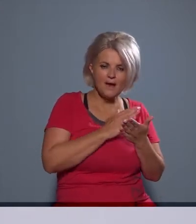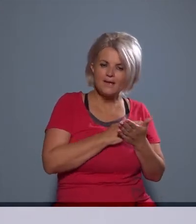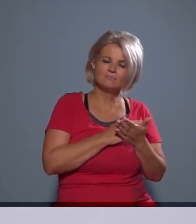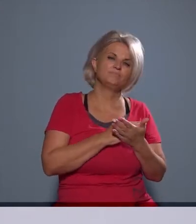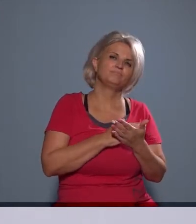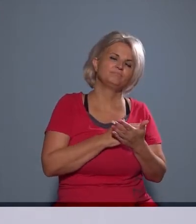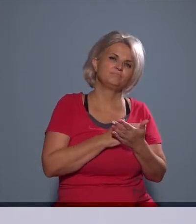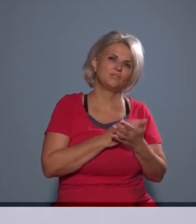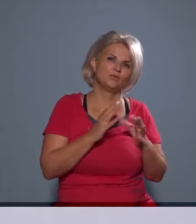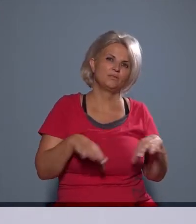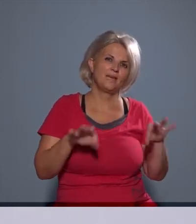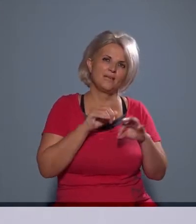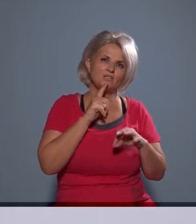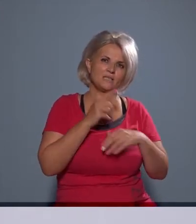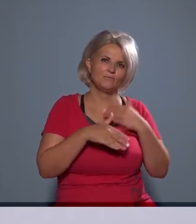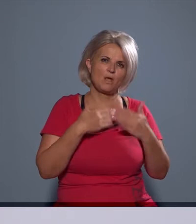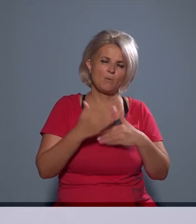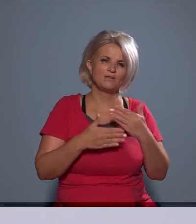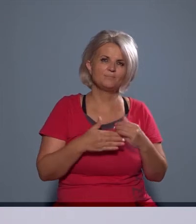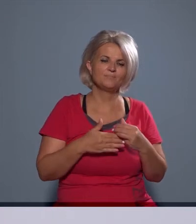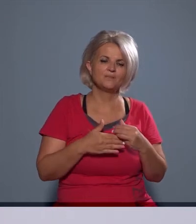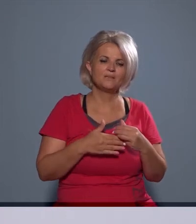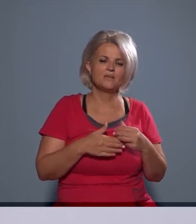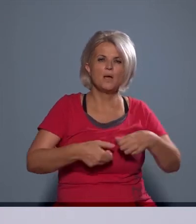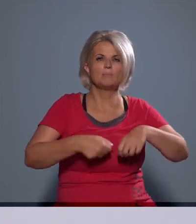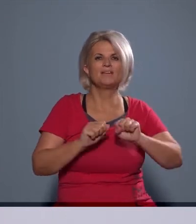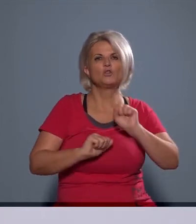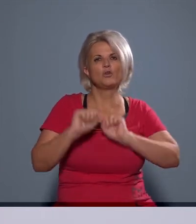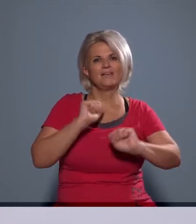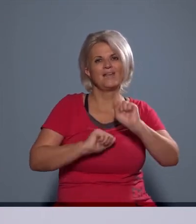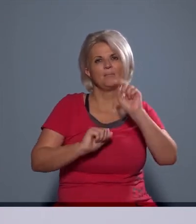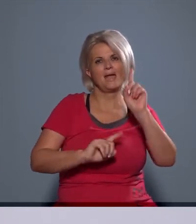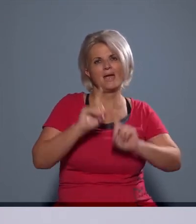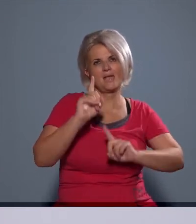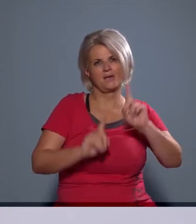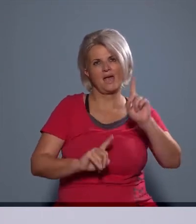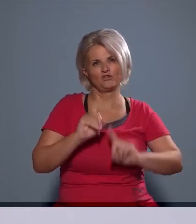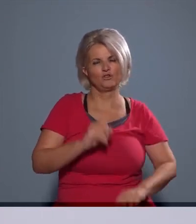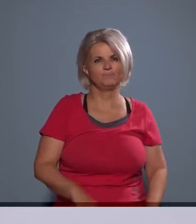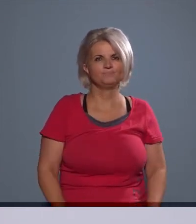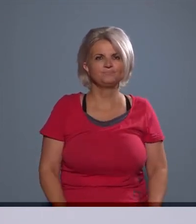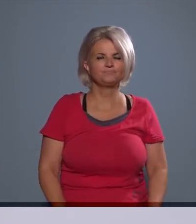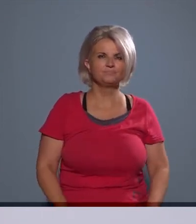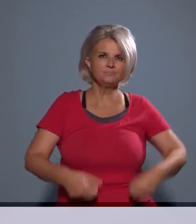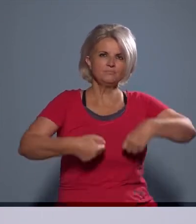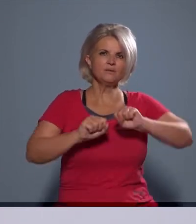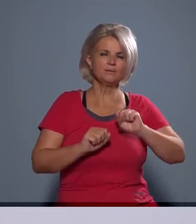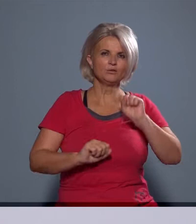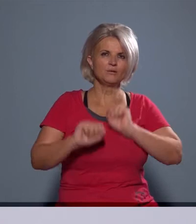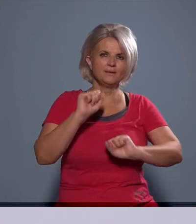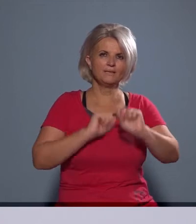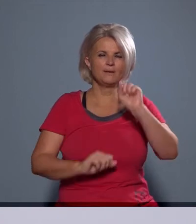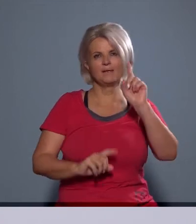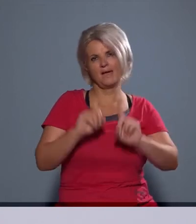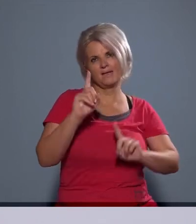teljes lesz a folyamatoknak a spektruma, ez pedig a birtokvédelmi eljárás. A birtokvédelmi eljárás is teljes mértékben a szubjektumról